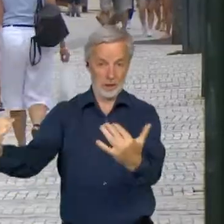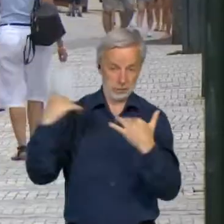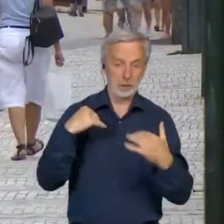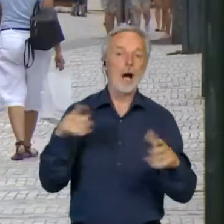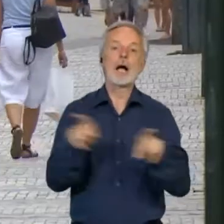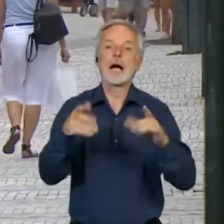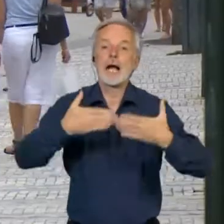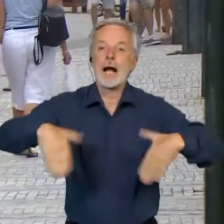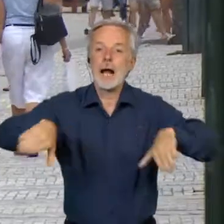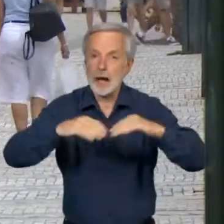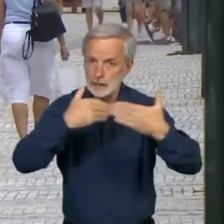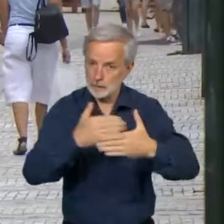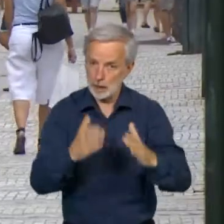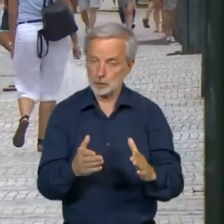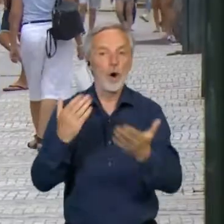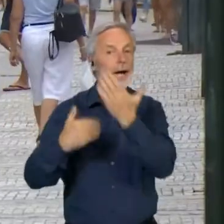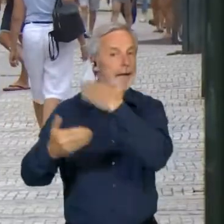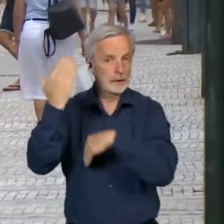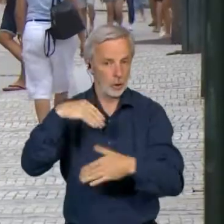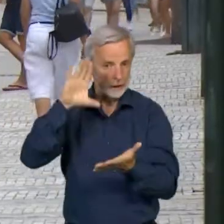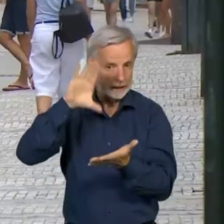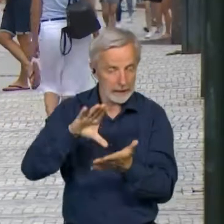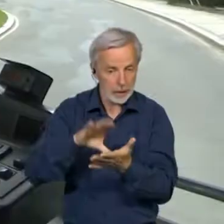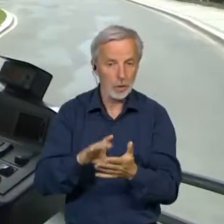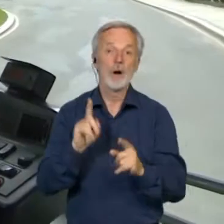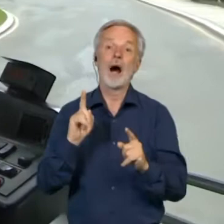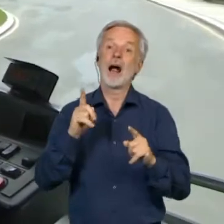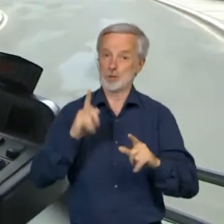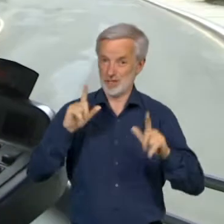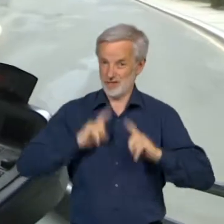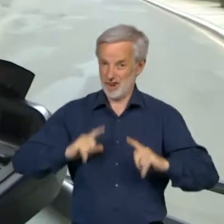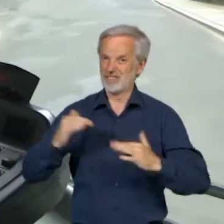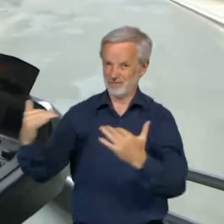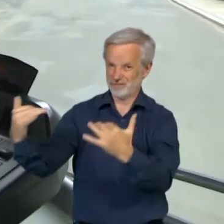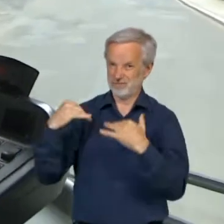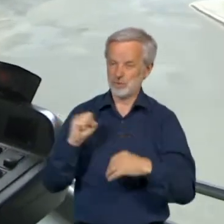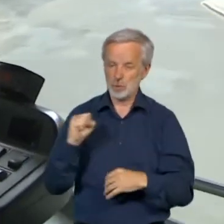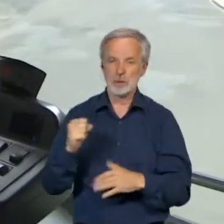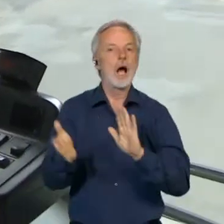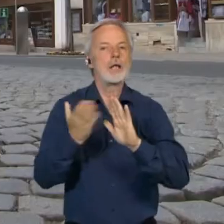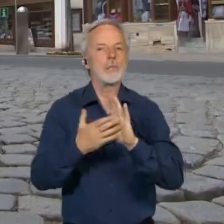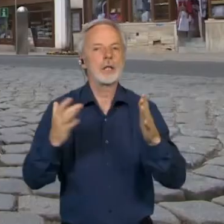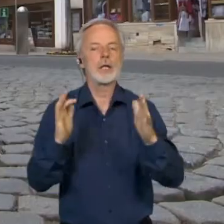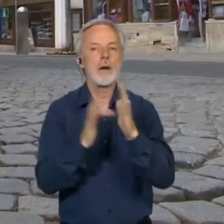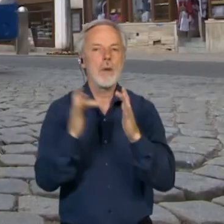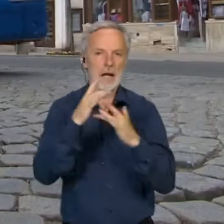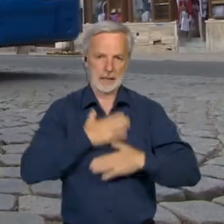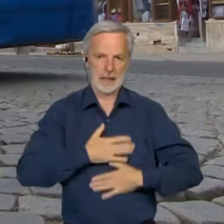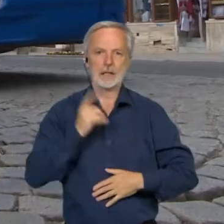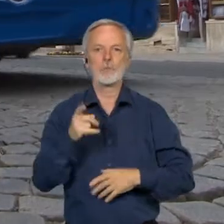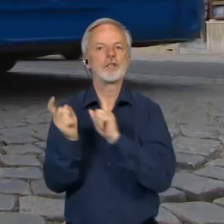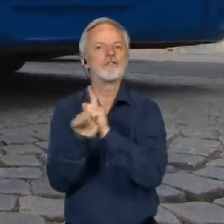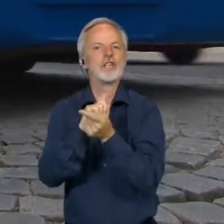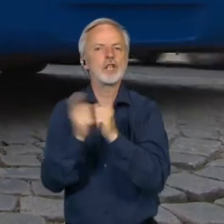měst. Právě na nápor návštěvníků se teď města budou muset připravit. Třeba v Mariánských lázních proto budou muset řešit hlavně dopravní dostupnost.